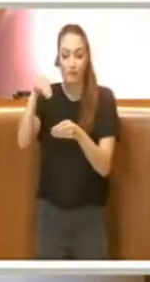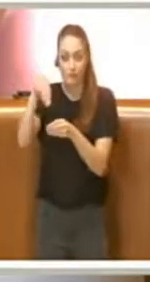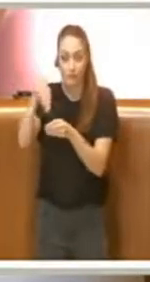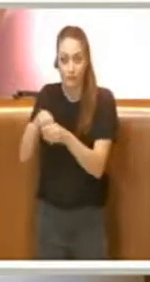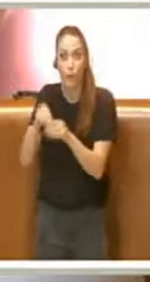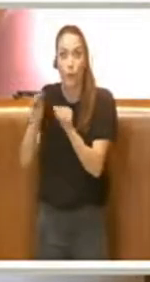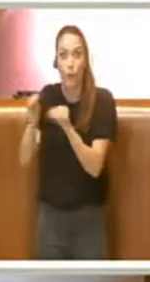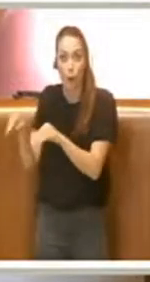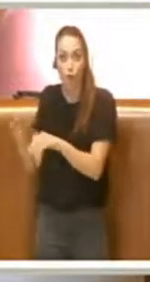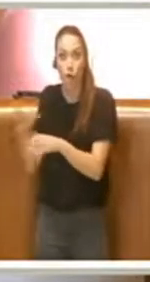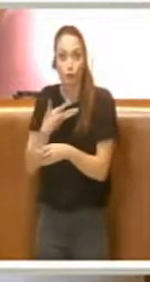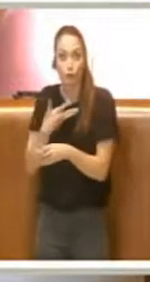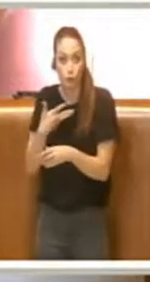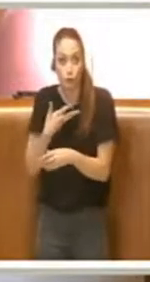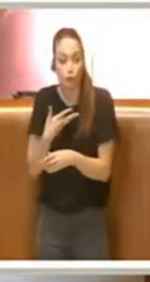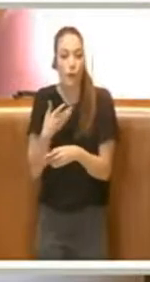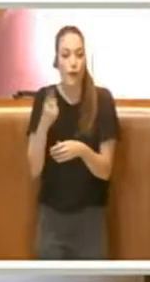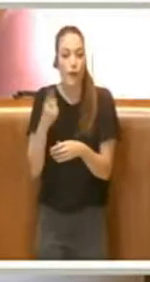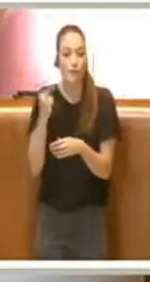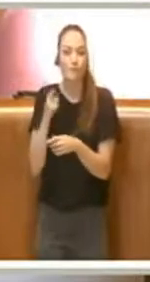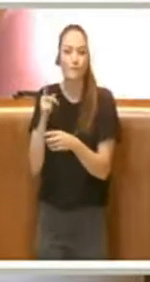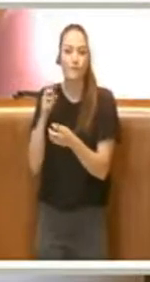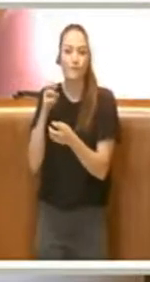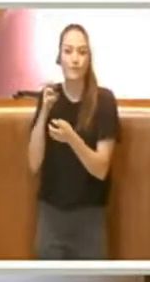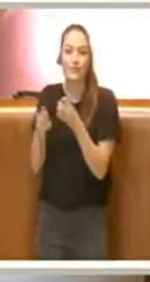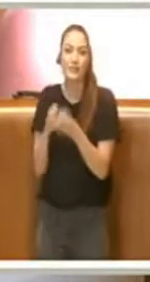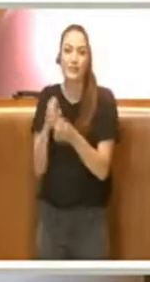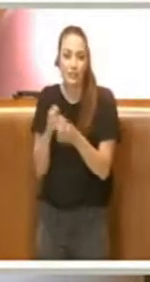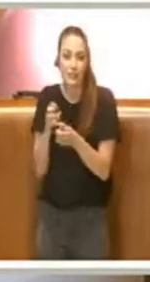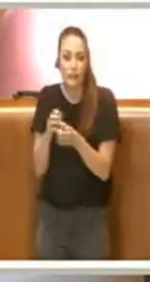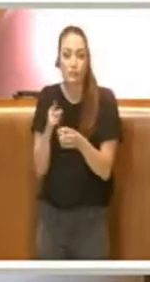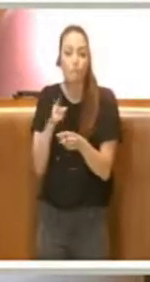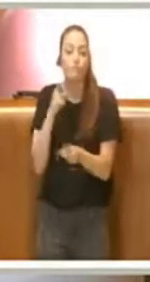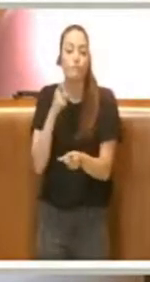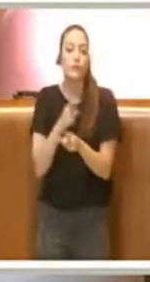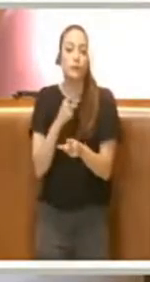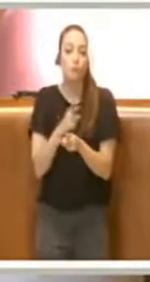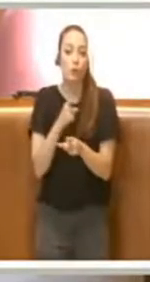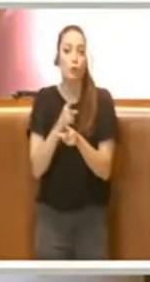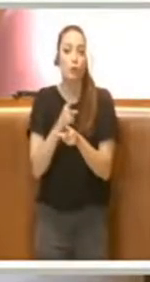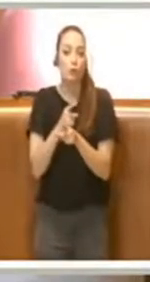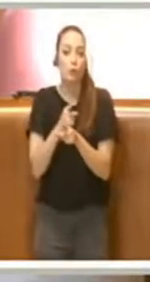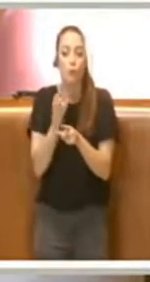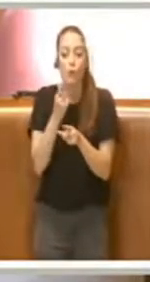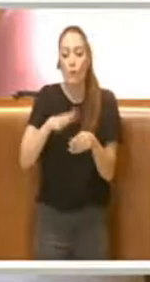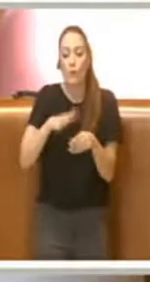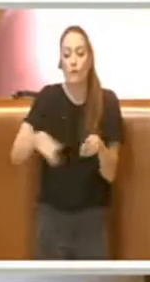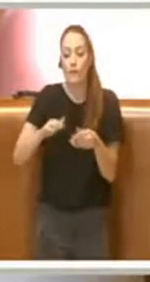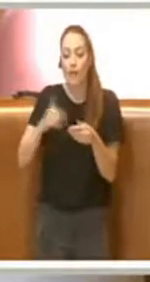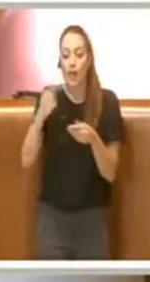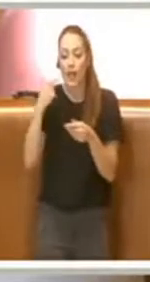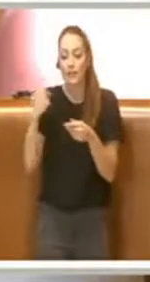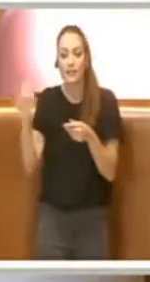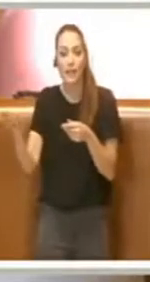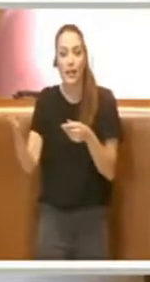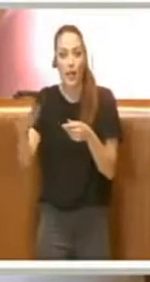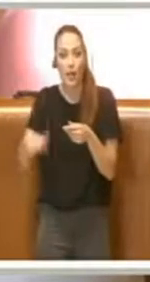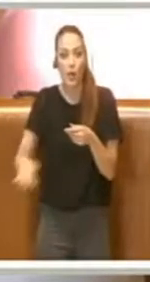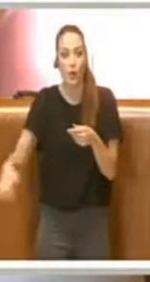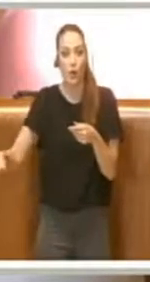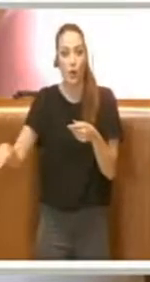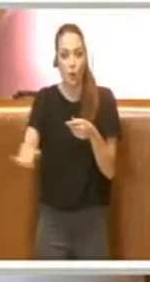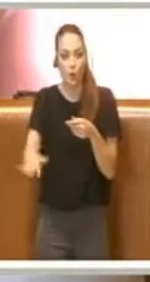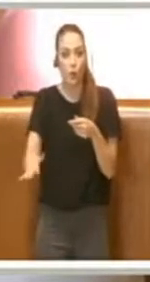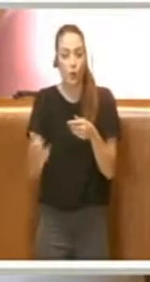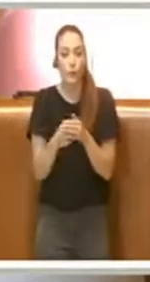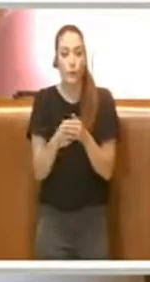stanno subendo la crisi, avrebbero bisogno anche loro di una parte di spazio esterno. Certo, dovremmo